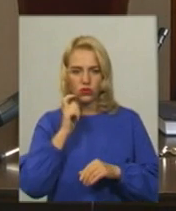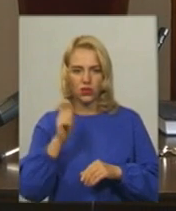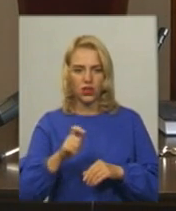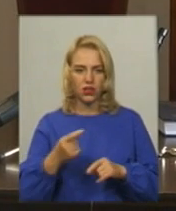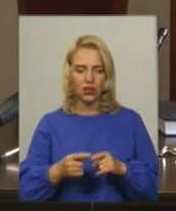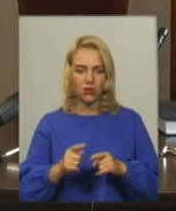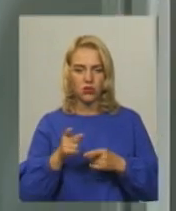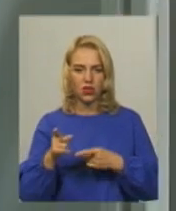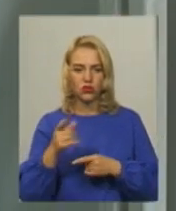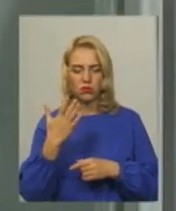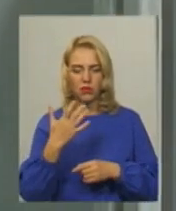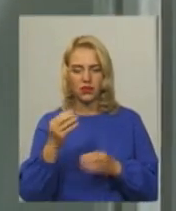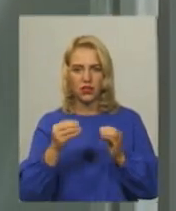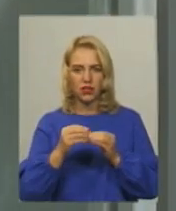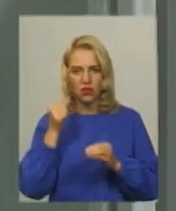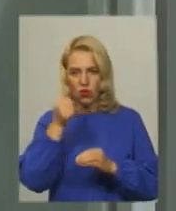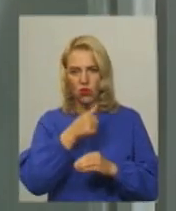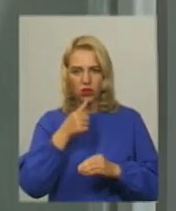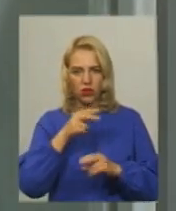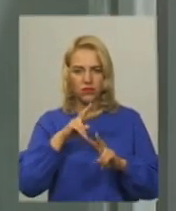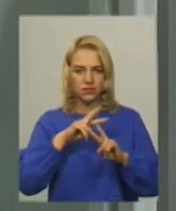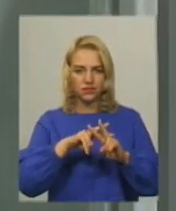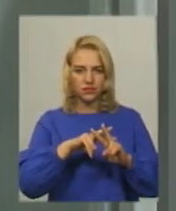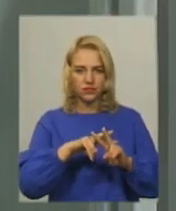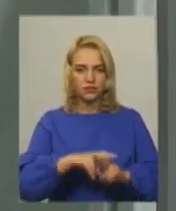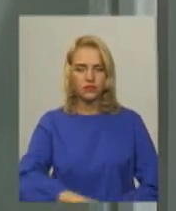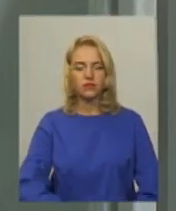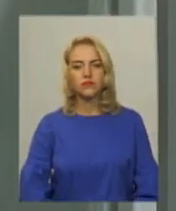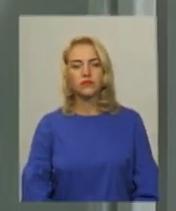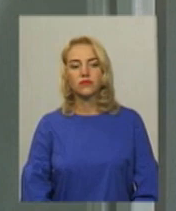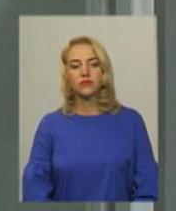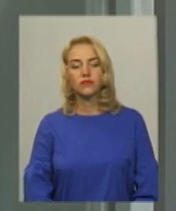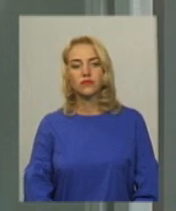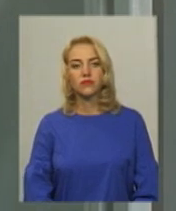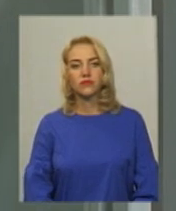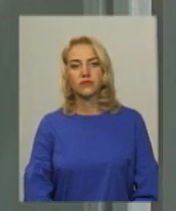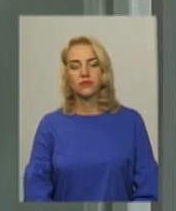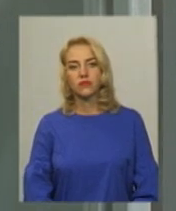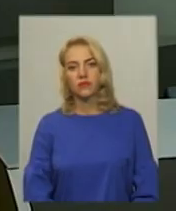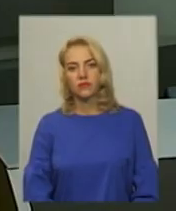років позбавлення волі Дарина Денисенко, Олександр Горішевський, Новини на Суспільному, Хмельницький